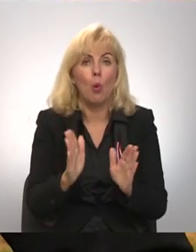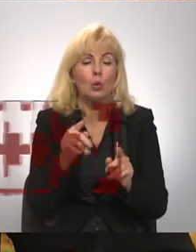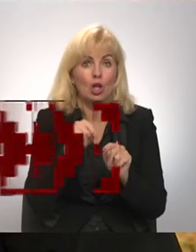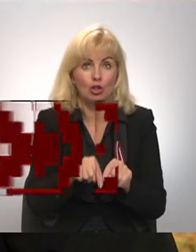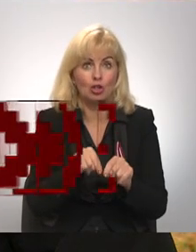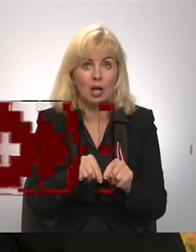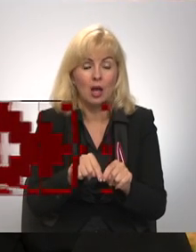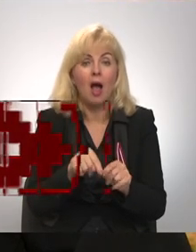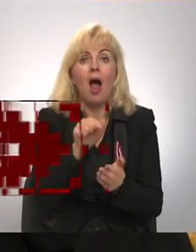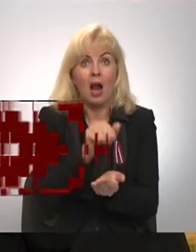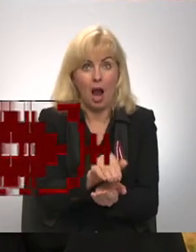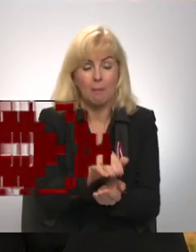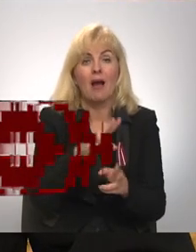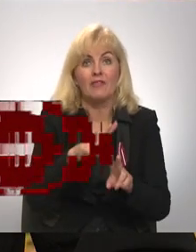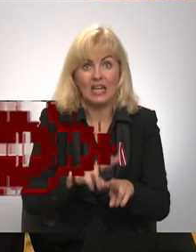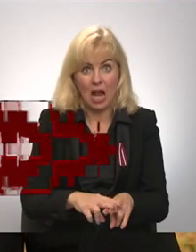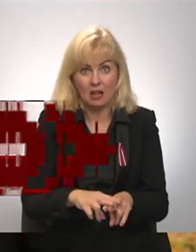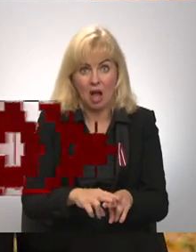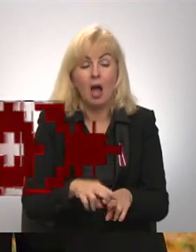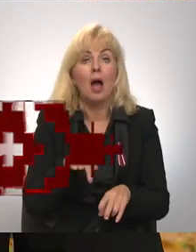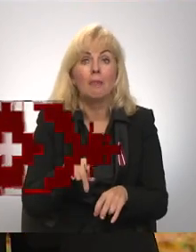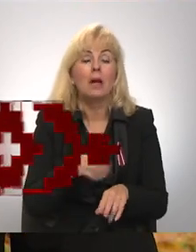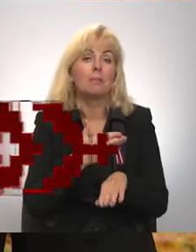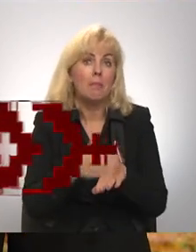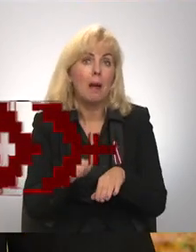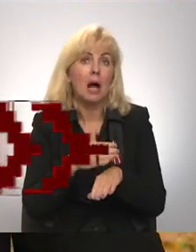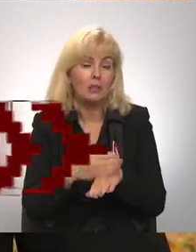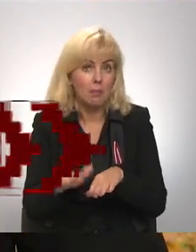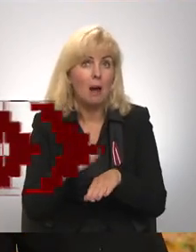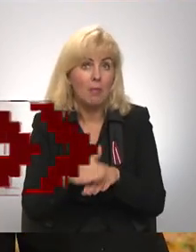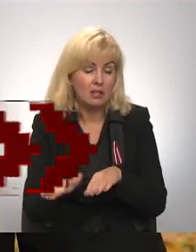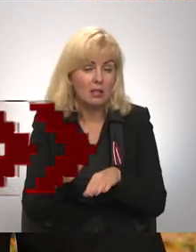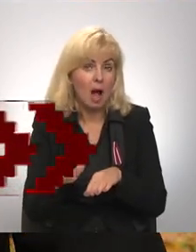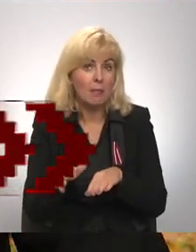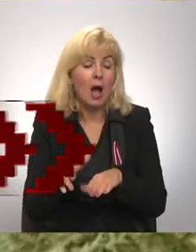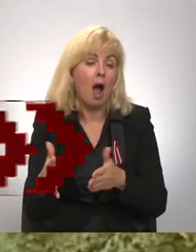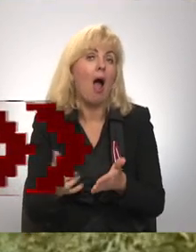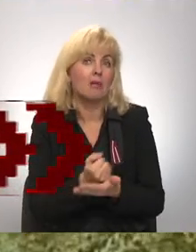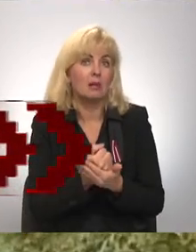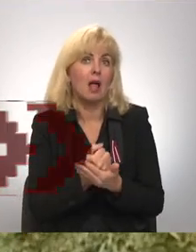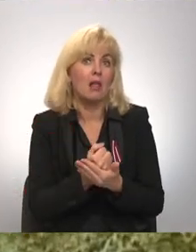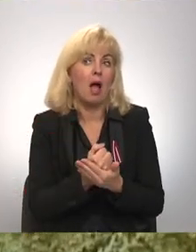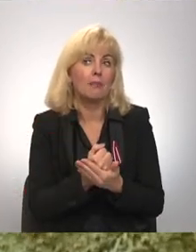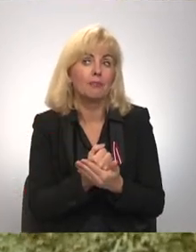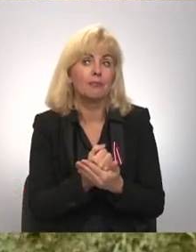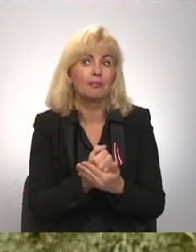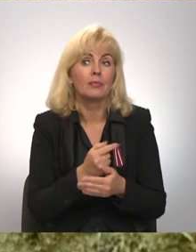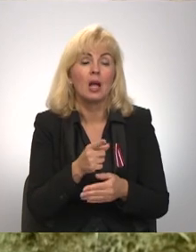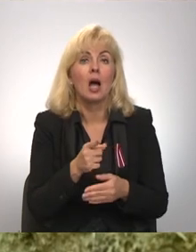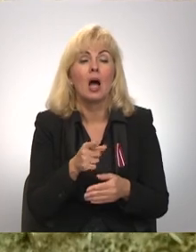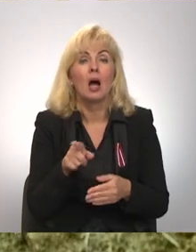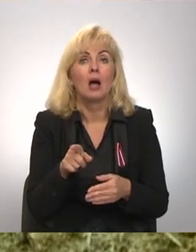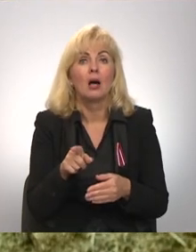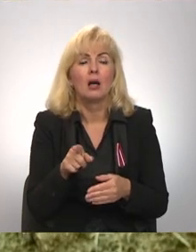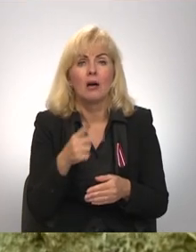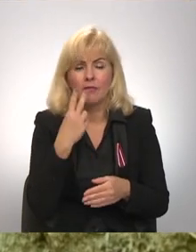šī kapa vieta. Mēs pamazām, pamazām, pamazām un mēs atradām. Masīva